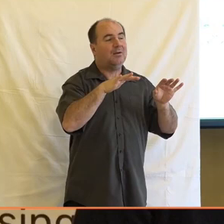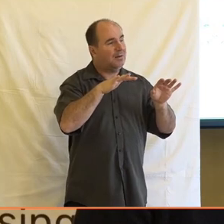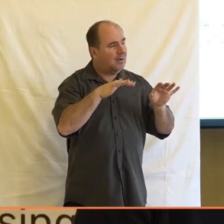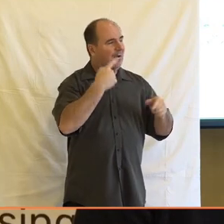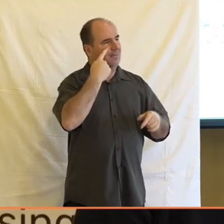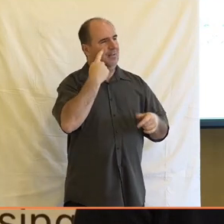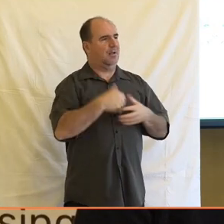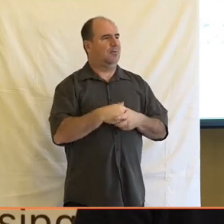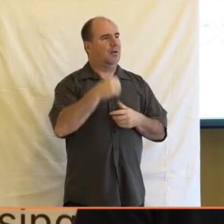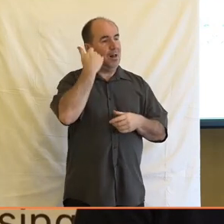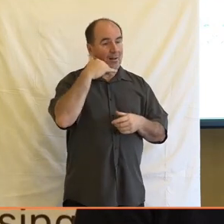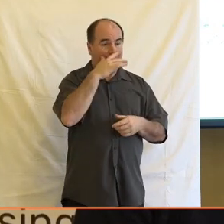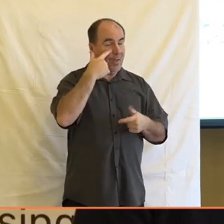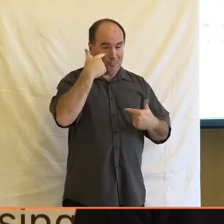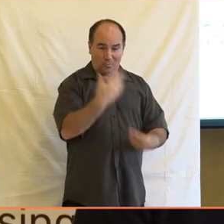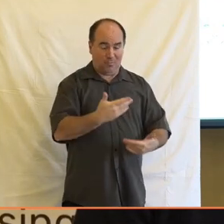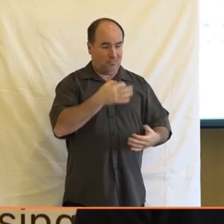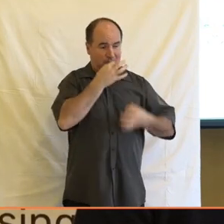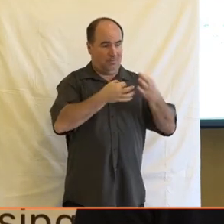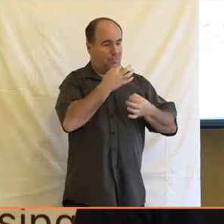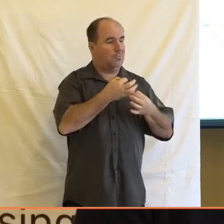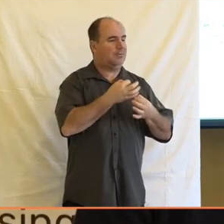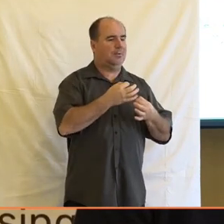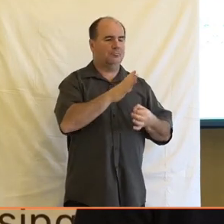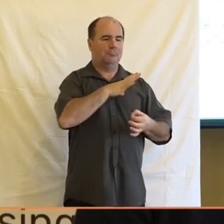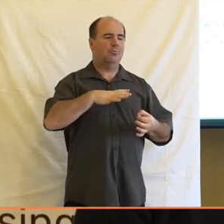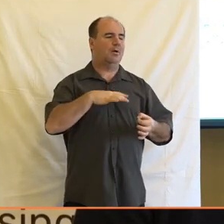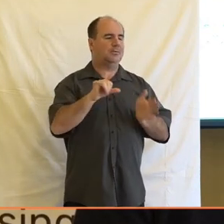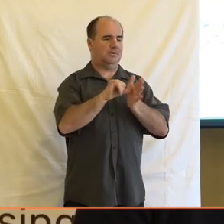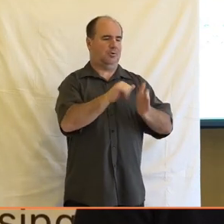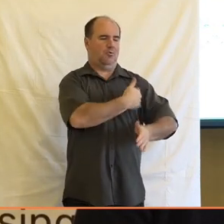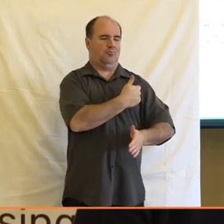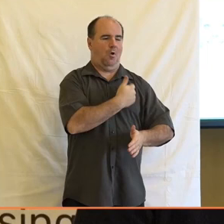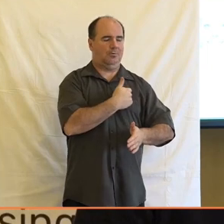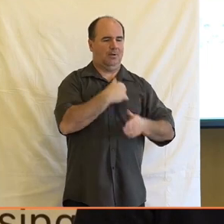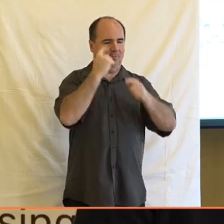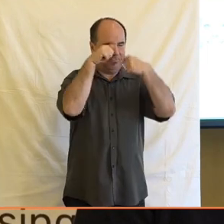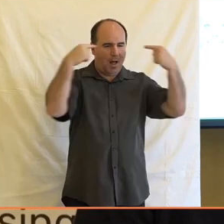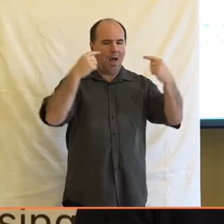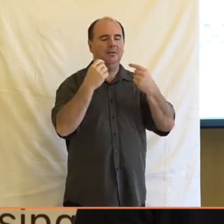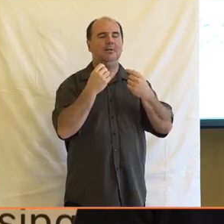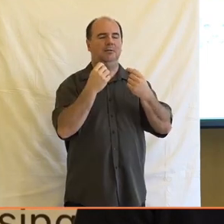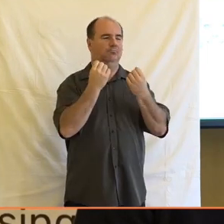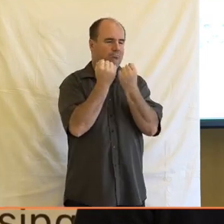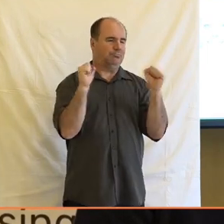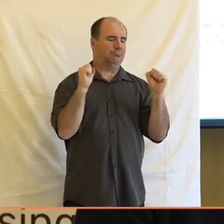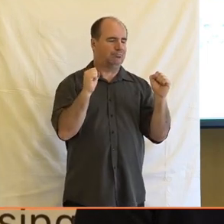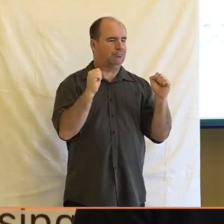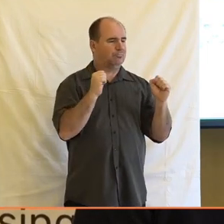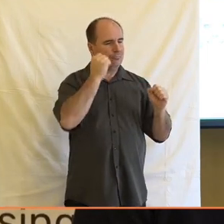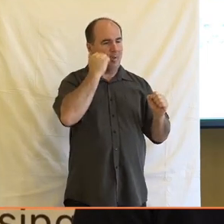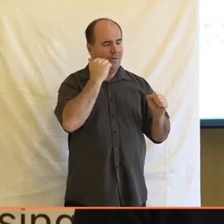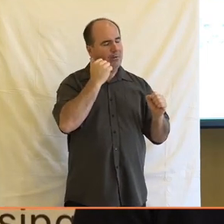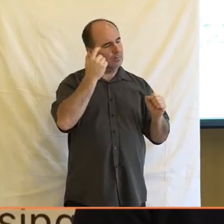důvěřovat vlastně informaci, kterou běžně vzdělený středoškolák s kritickým uvažováním v podstatě rozloží na první dobrou,